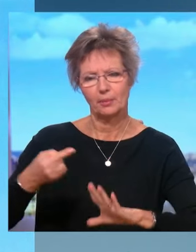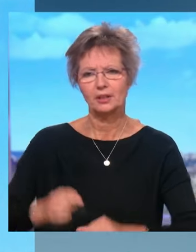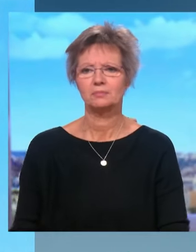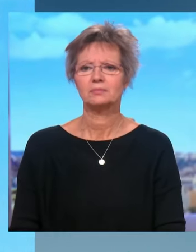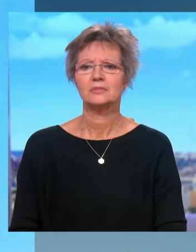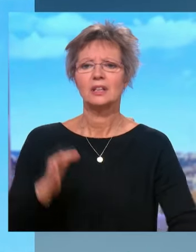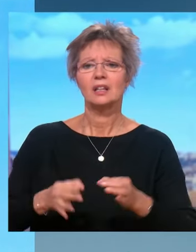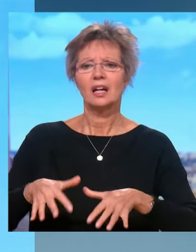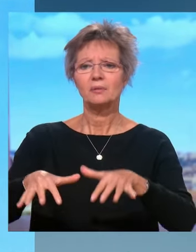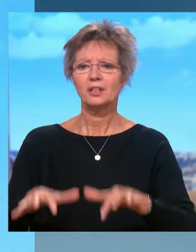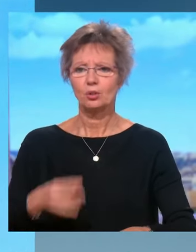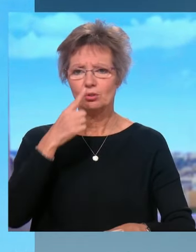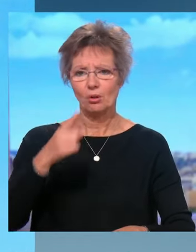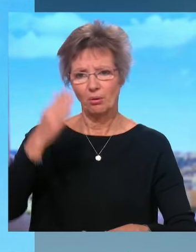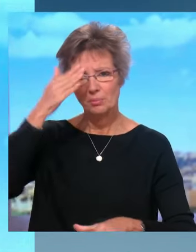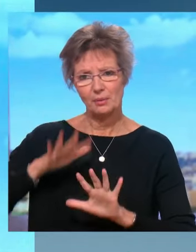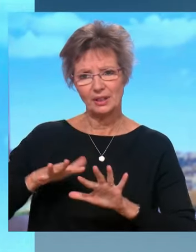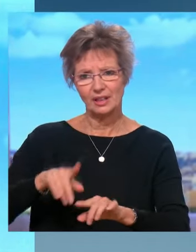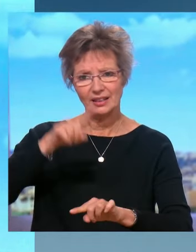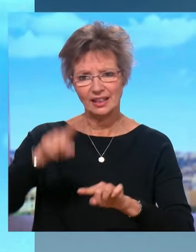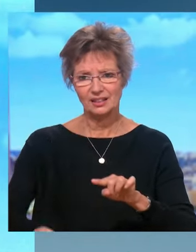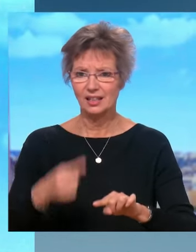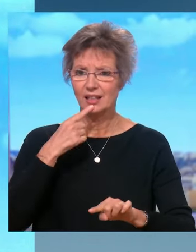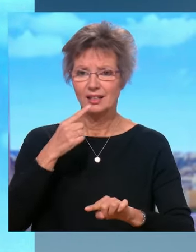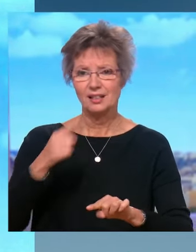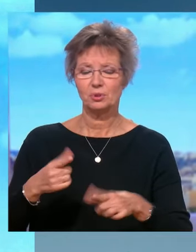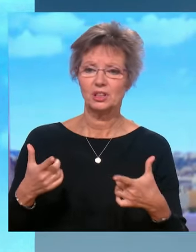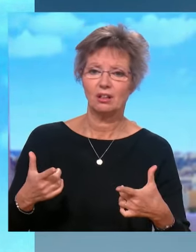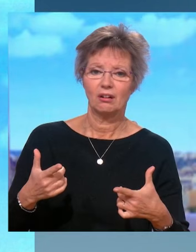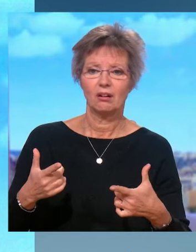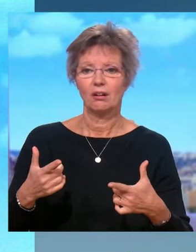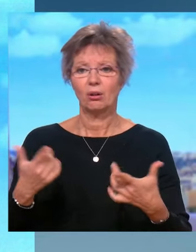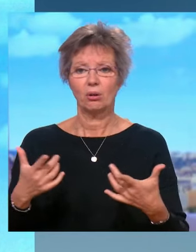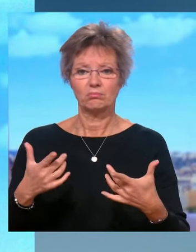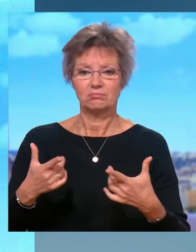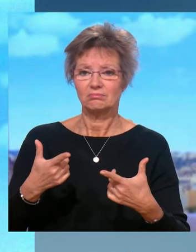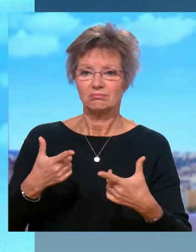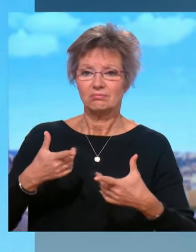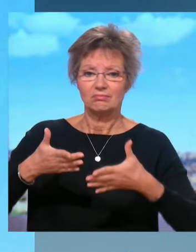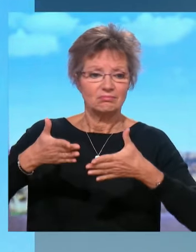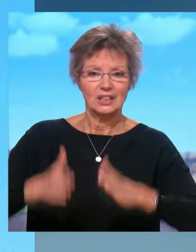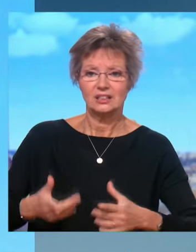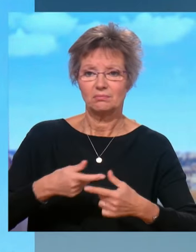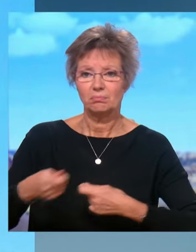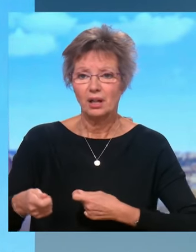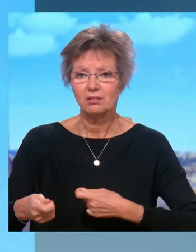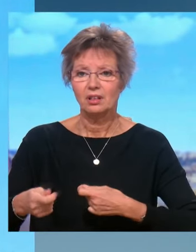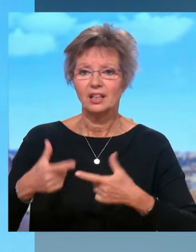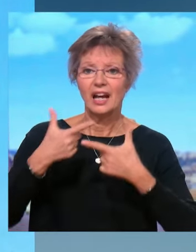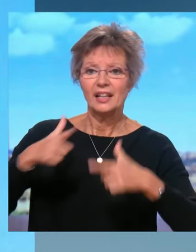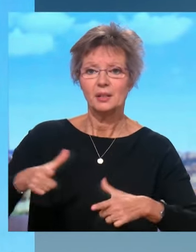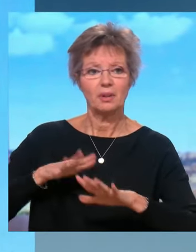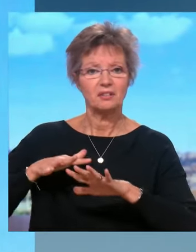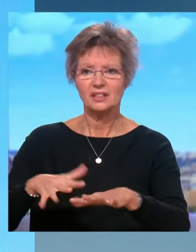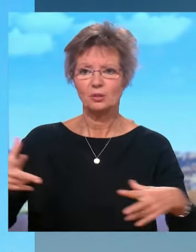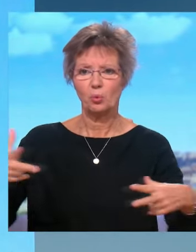administratif juge qu'interdire cette manifestation, c'était, je cite, disproportionné et que ça constituait une atteinte grave à la liberté de manifester.